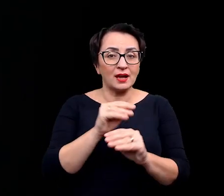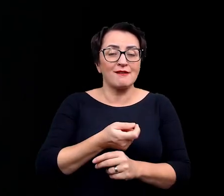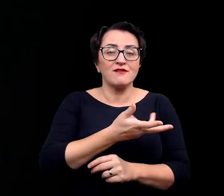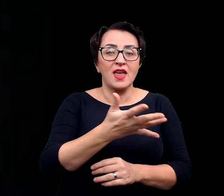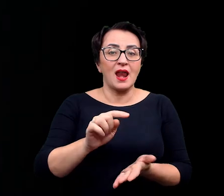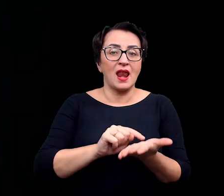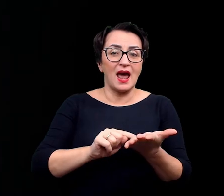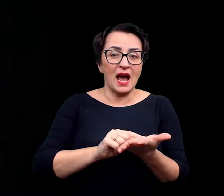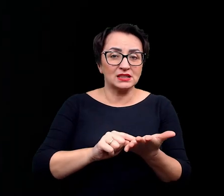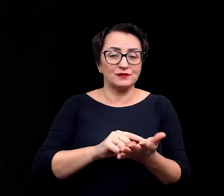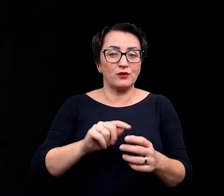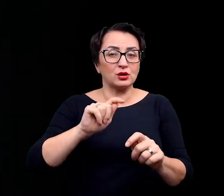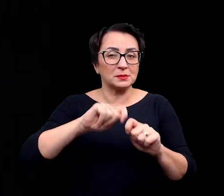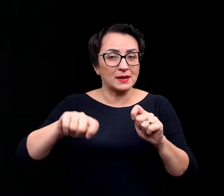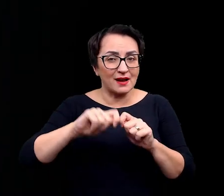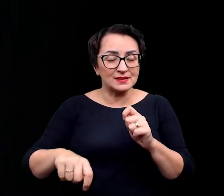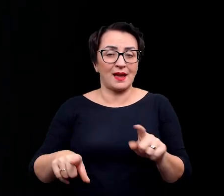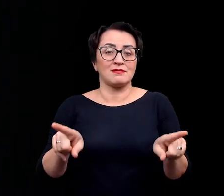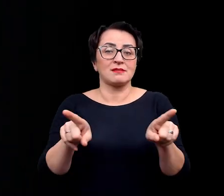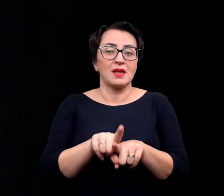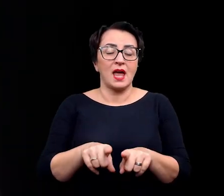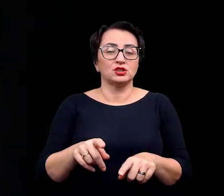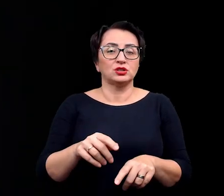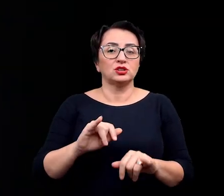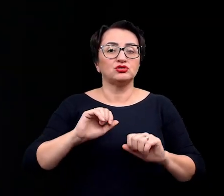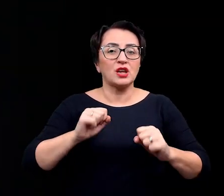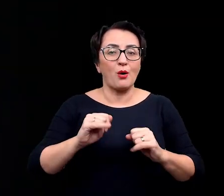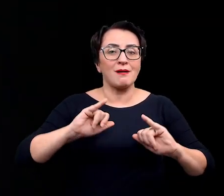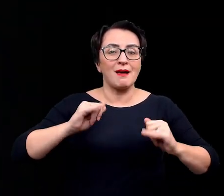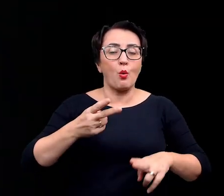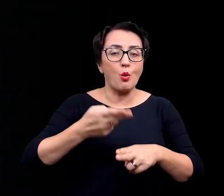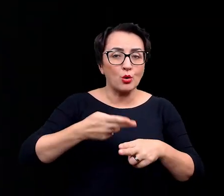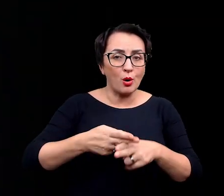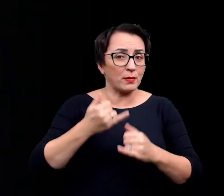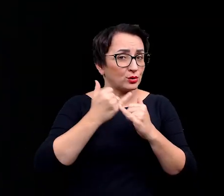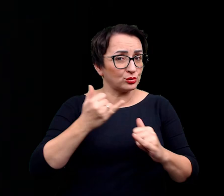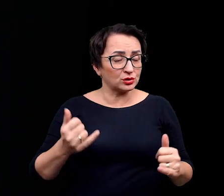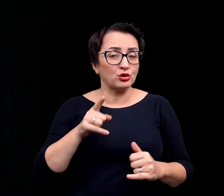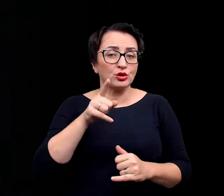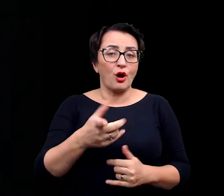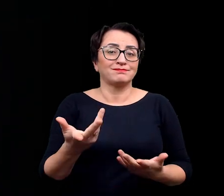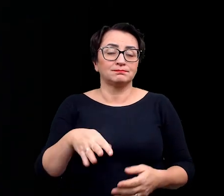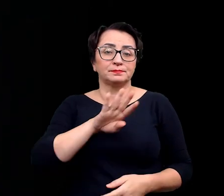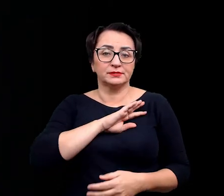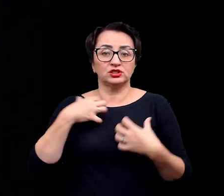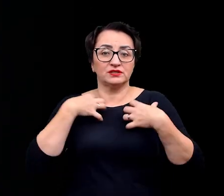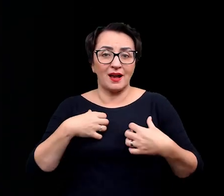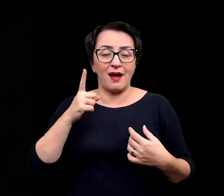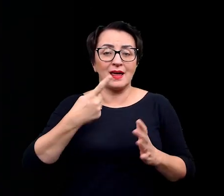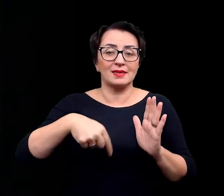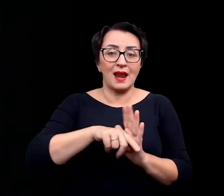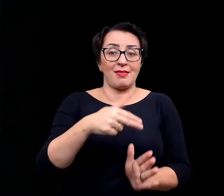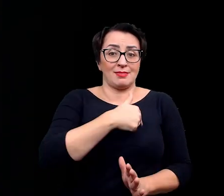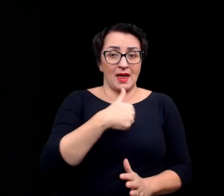sprawdzania działania wielu leków, funkcjonowania różnych chorób. Także to jest ich poświęcenie, ale dla